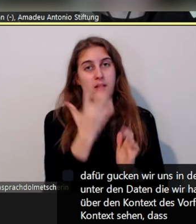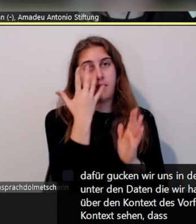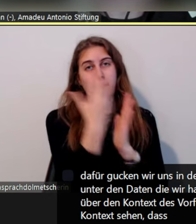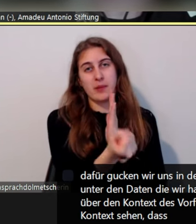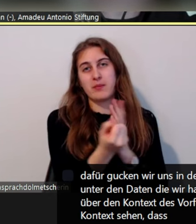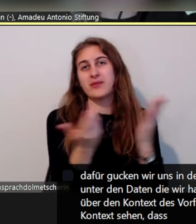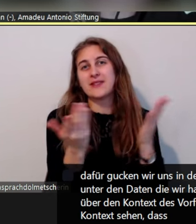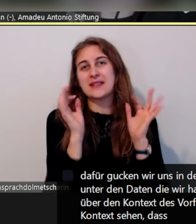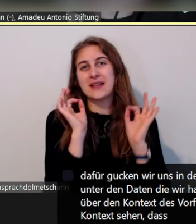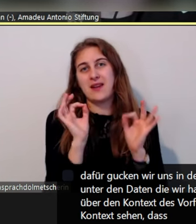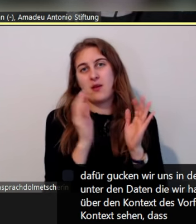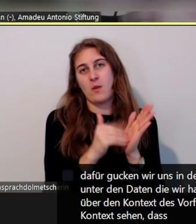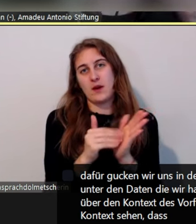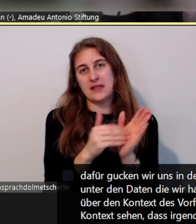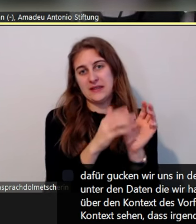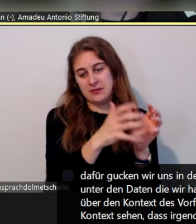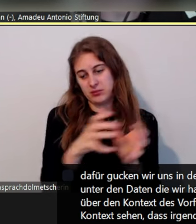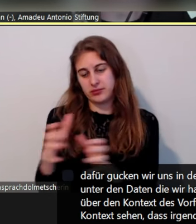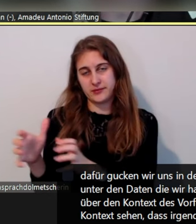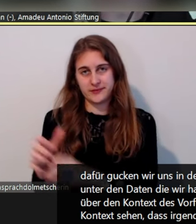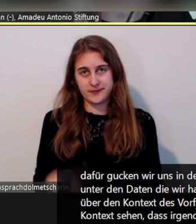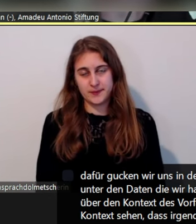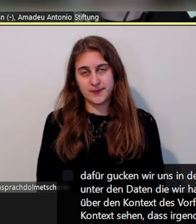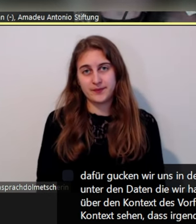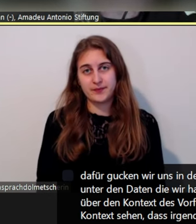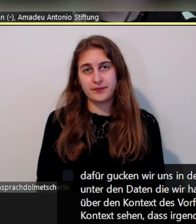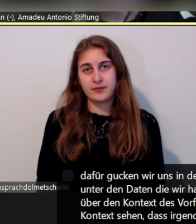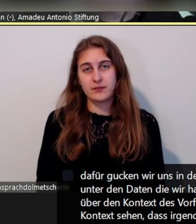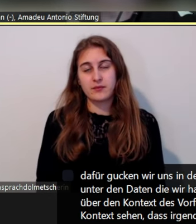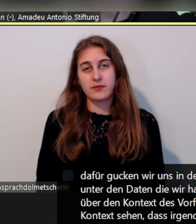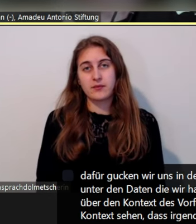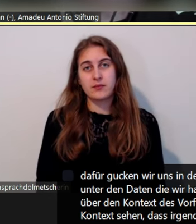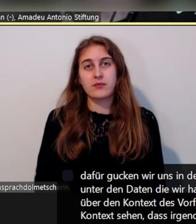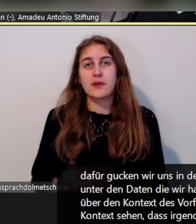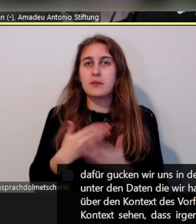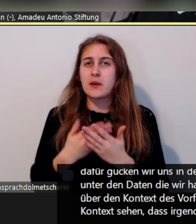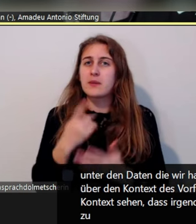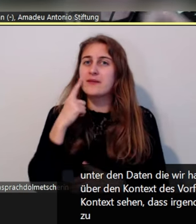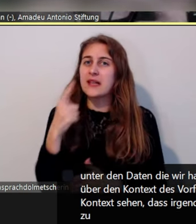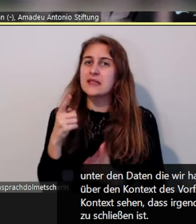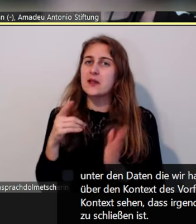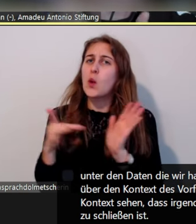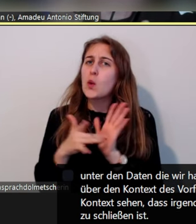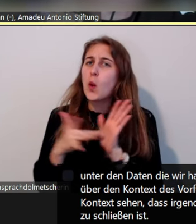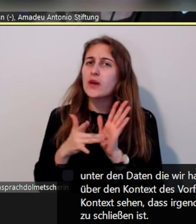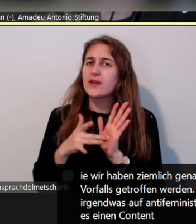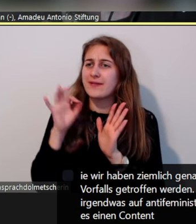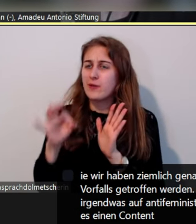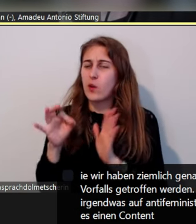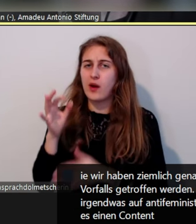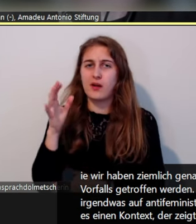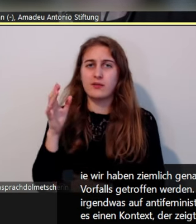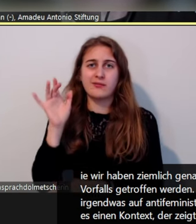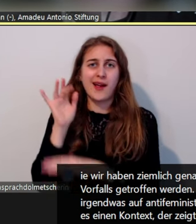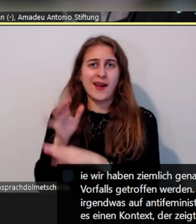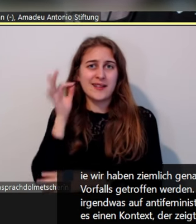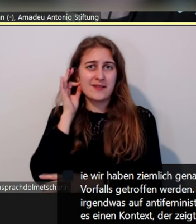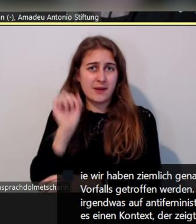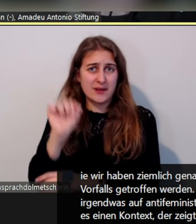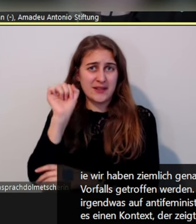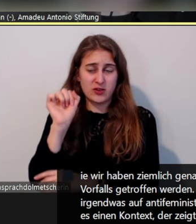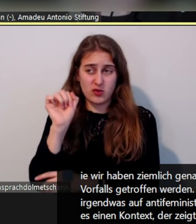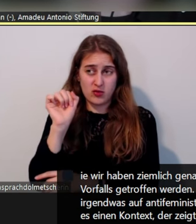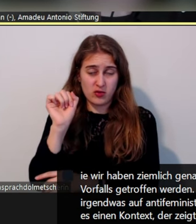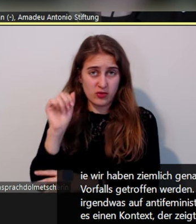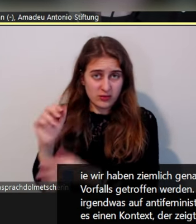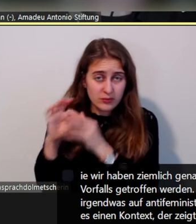irgendwas auf antifeministische Motivationslagen zu schließen ist? Es gibt einen Kontext, der zeigt, der Vorfall